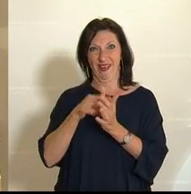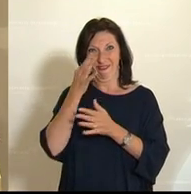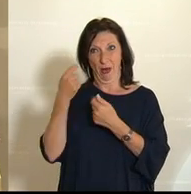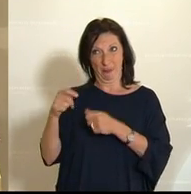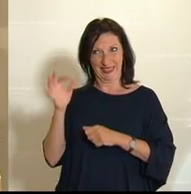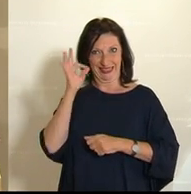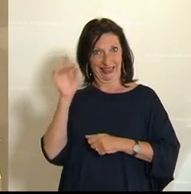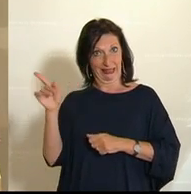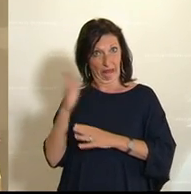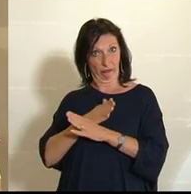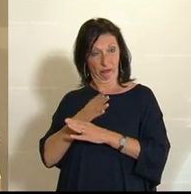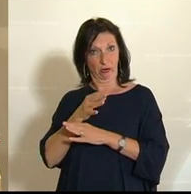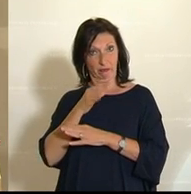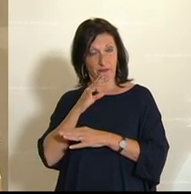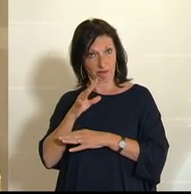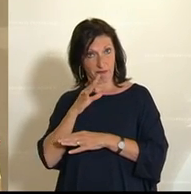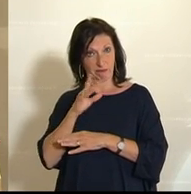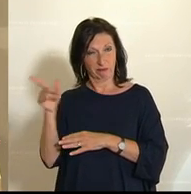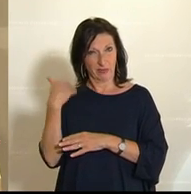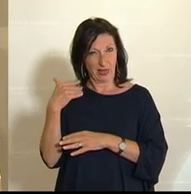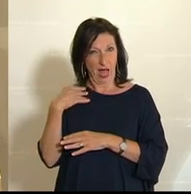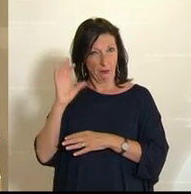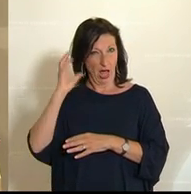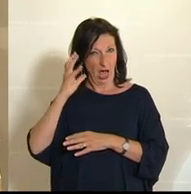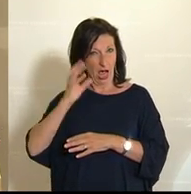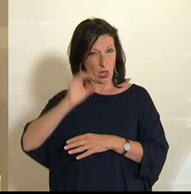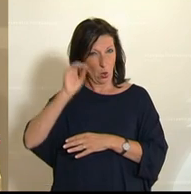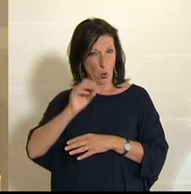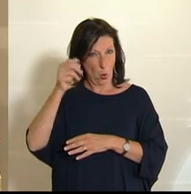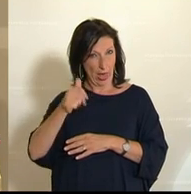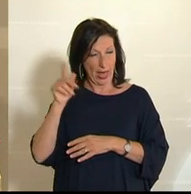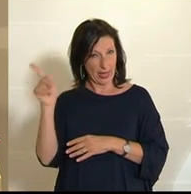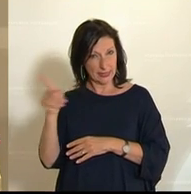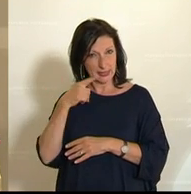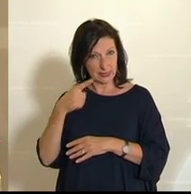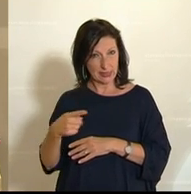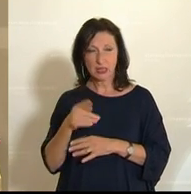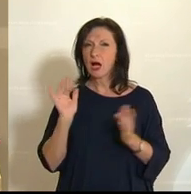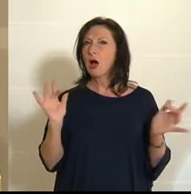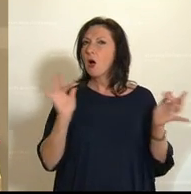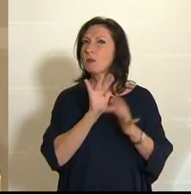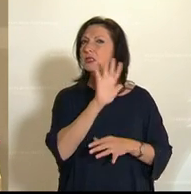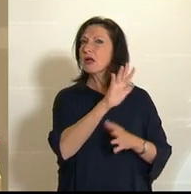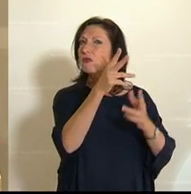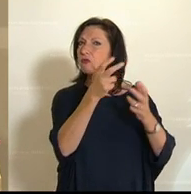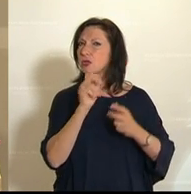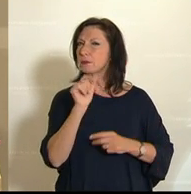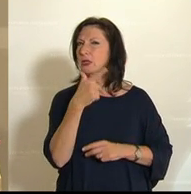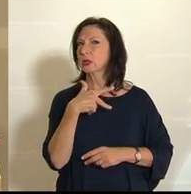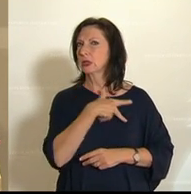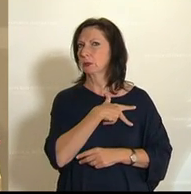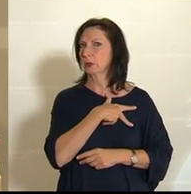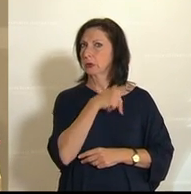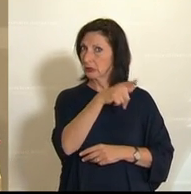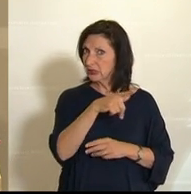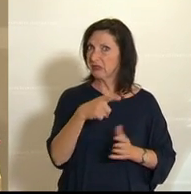Präsidentin im Ü1-Journal zu Gast den Wünschen der Opposition, insbesondere SPÖ, auf